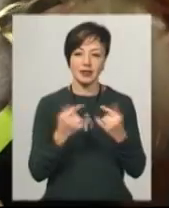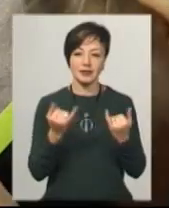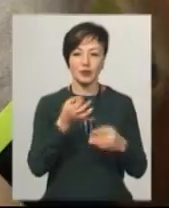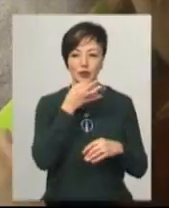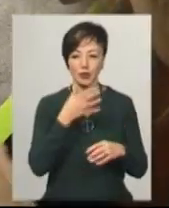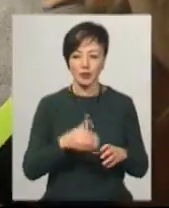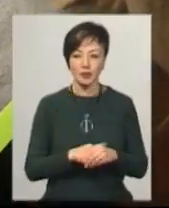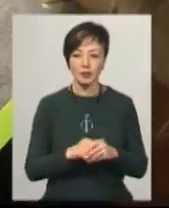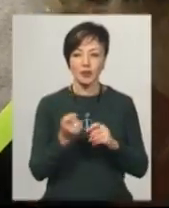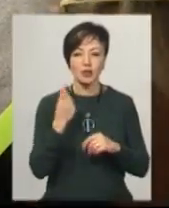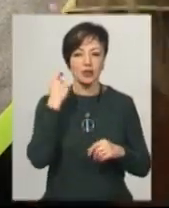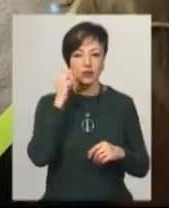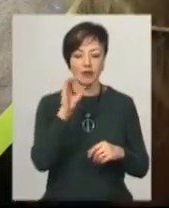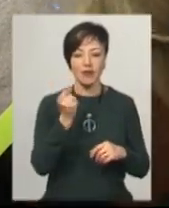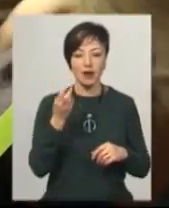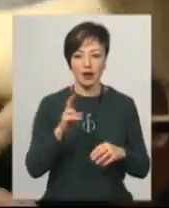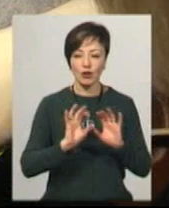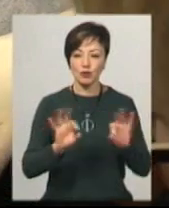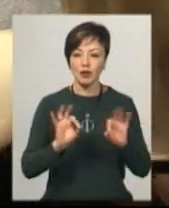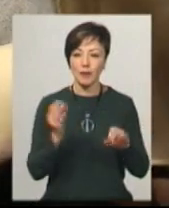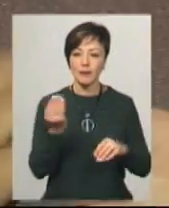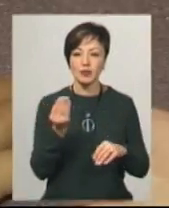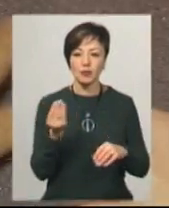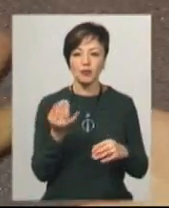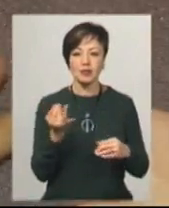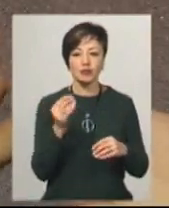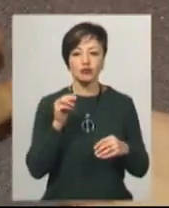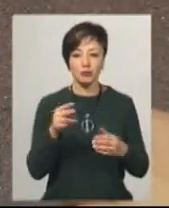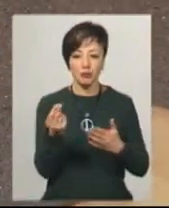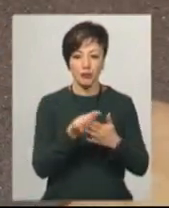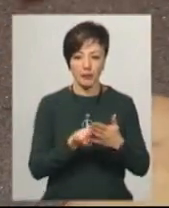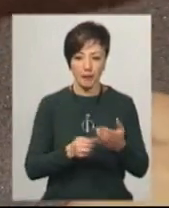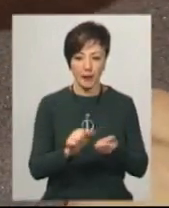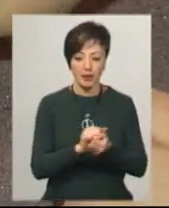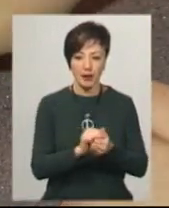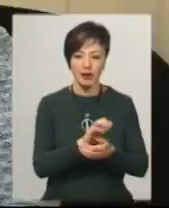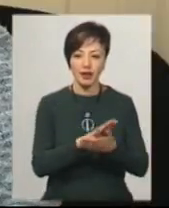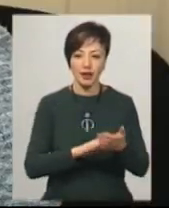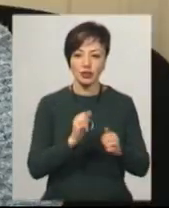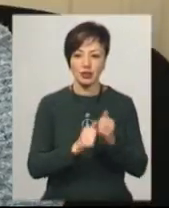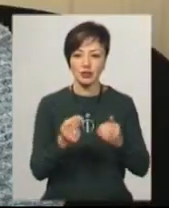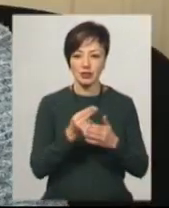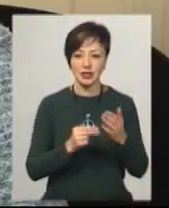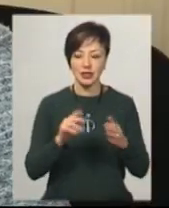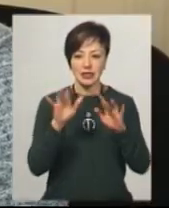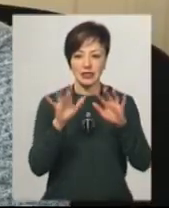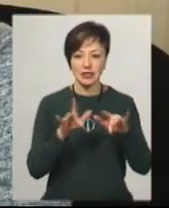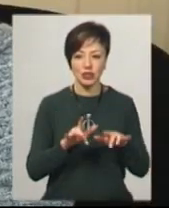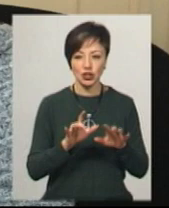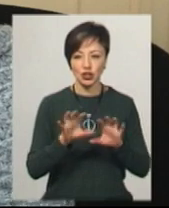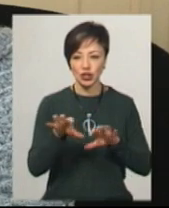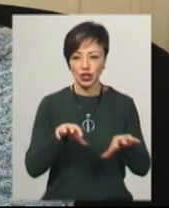сподобається». 11-річна Варя розповіла, піском цікавіше малювати, ніж на папері. Далі про те, що частіше зображує. «Сніжинки,